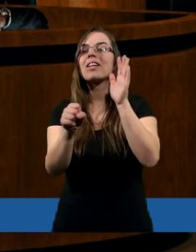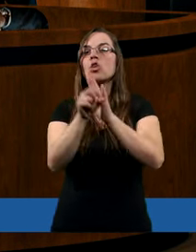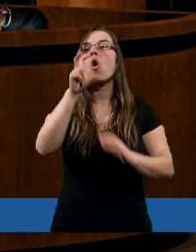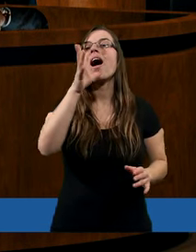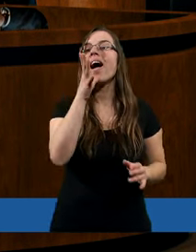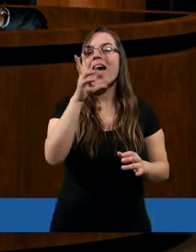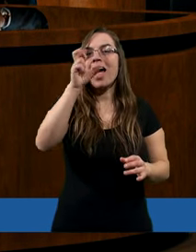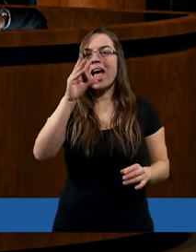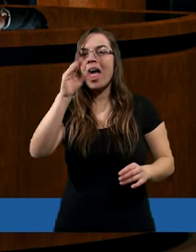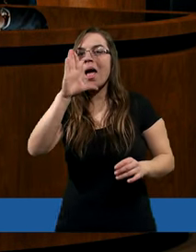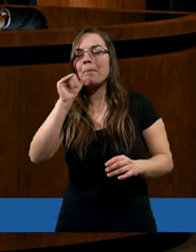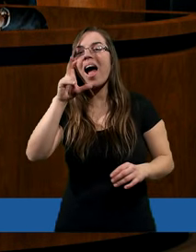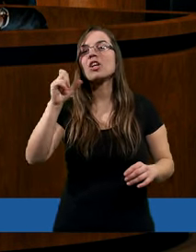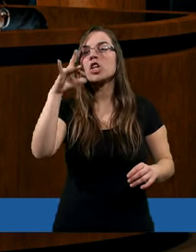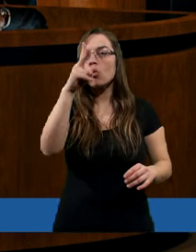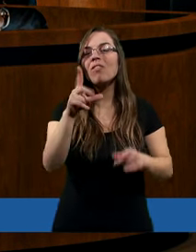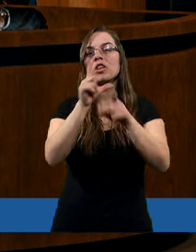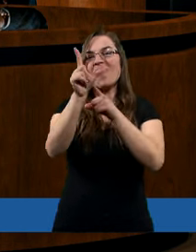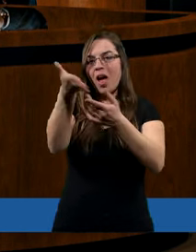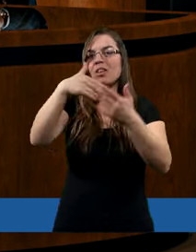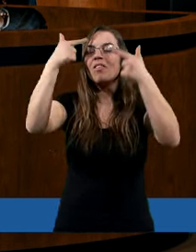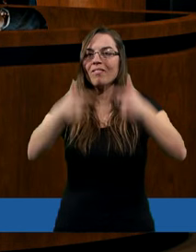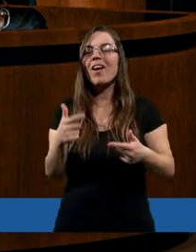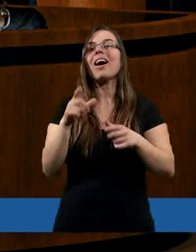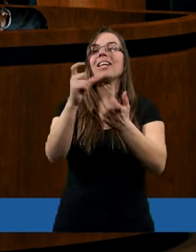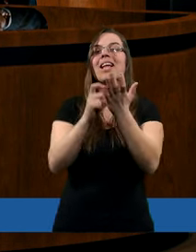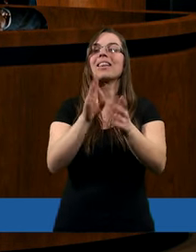hebrajczyków, rozdział 12 i werset 14.